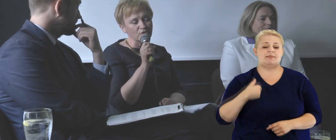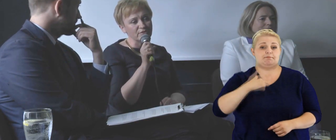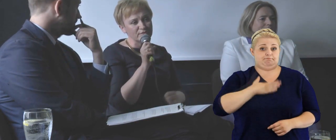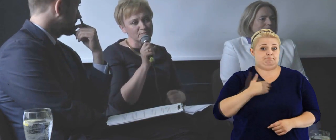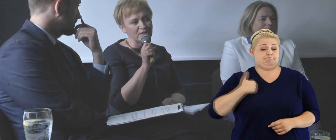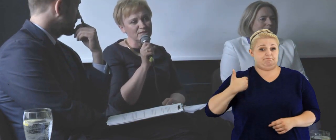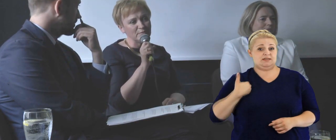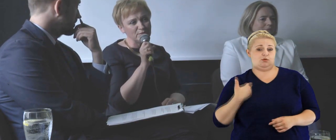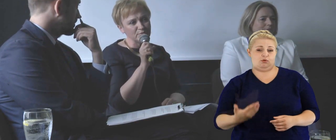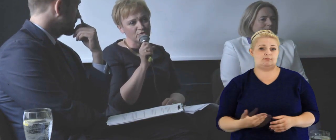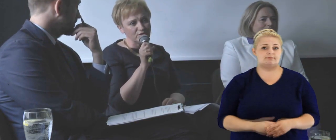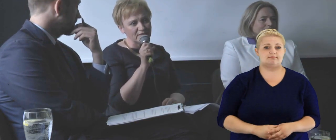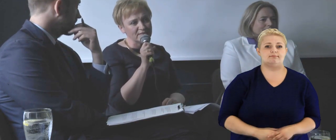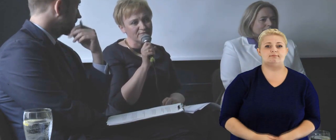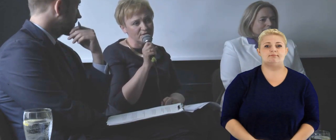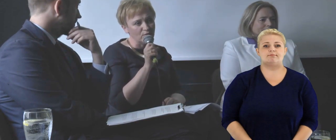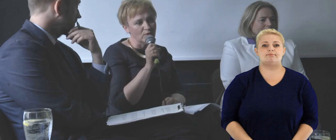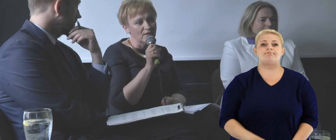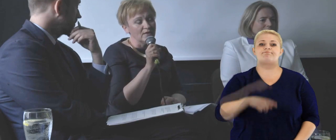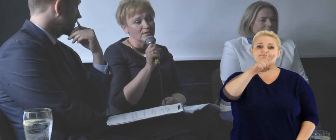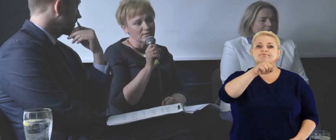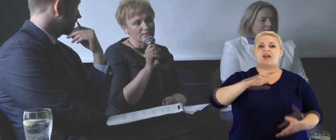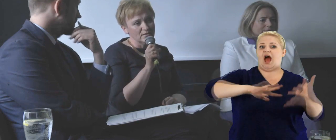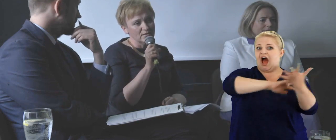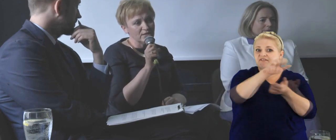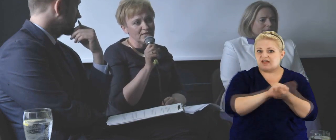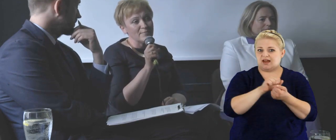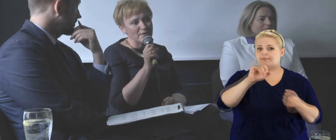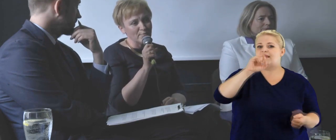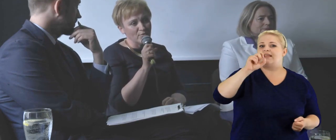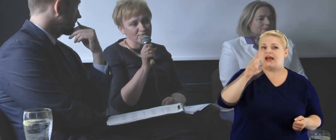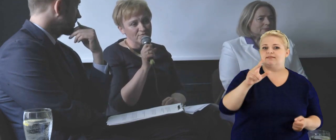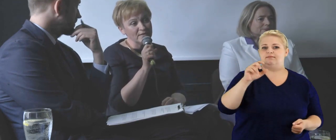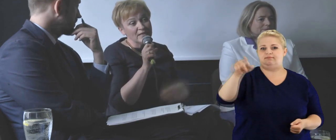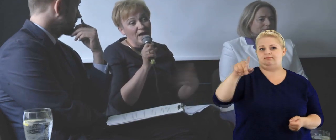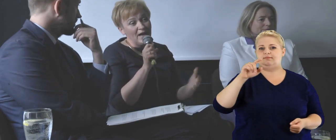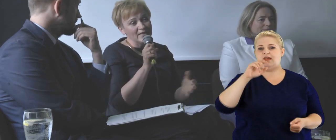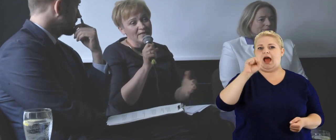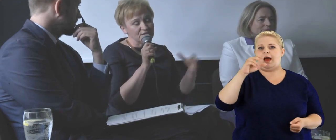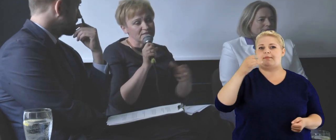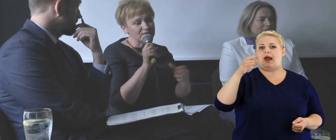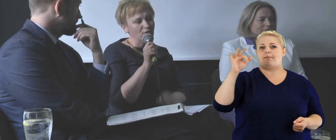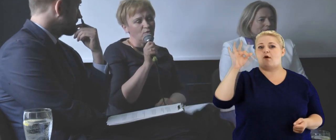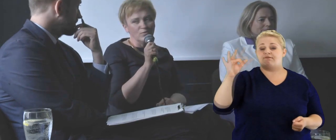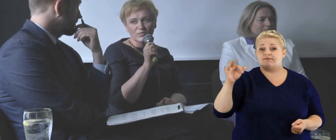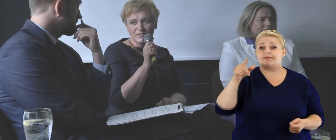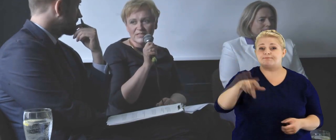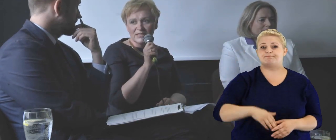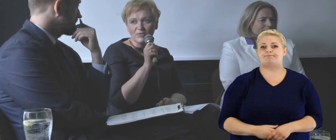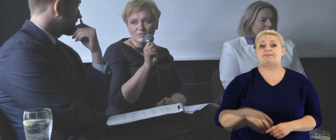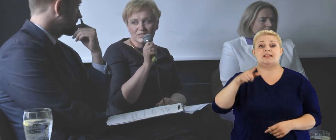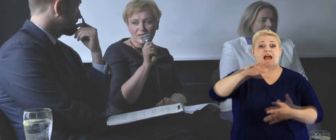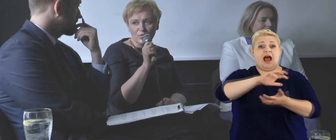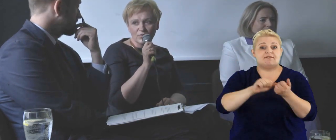Stanach Zjednoczonych w tym czasie mieliśmy do czynienia z aferą Jacka Pramoffa. A jeśli z taką